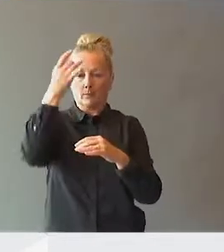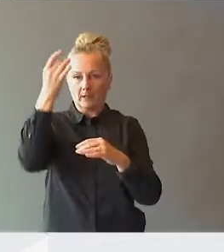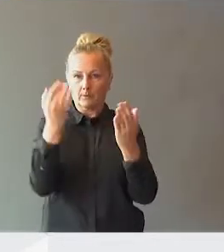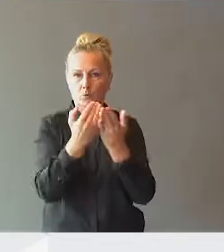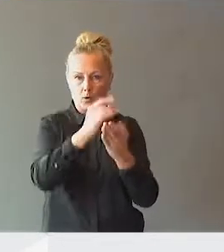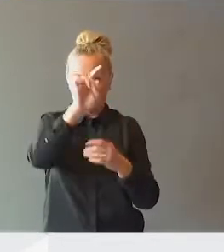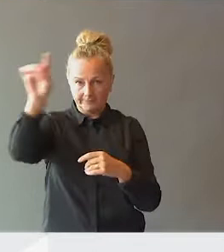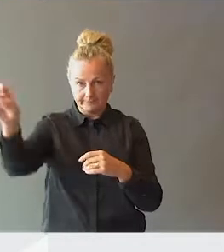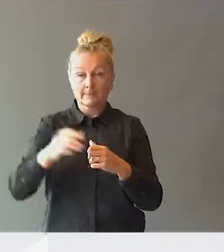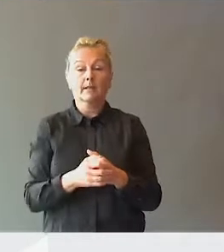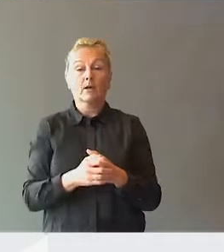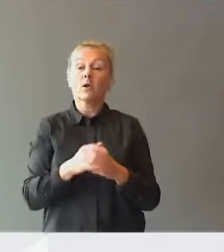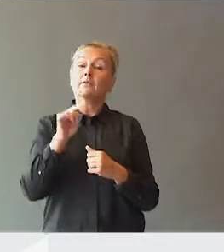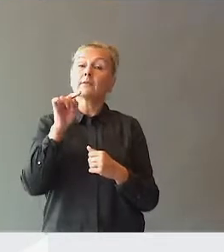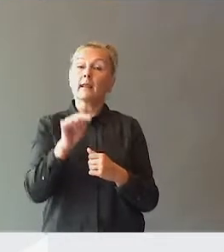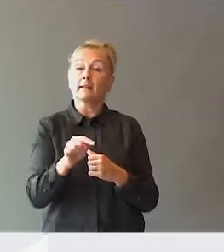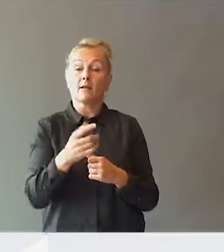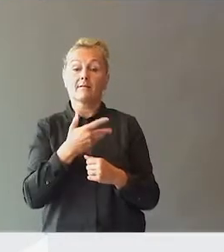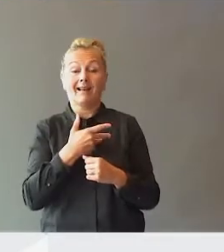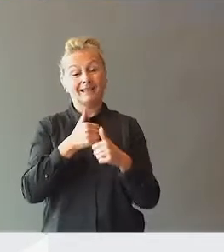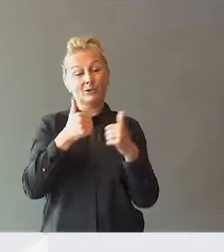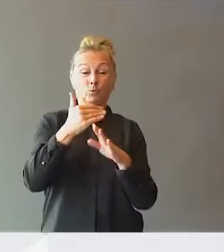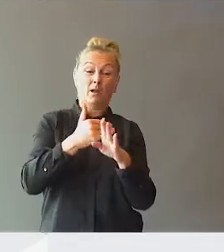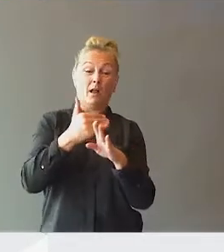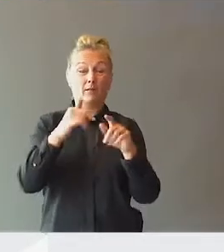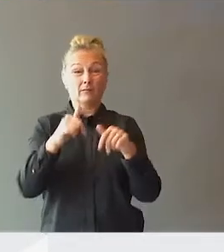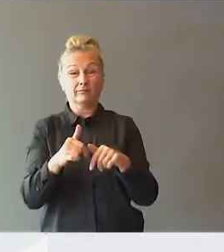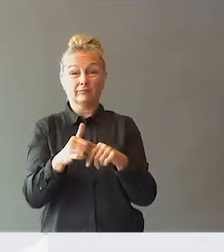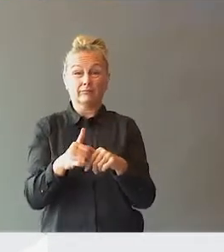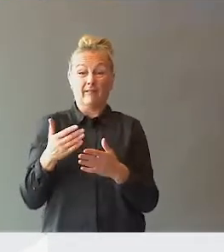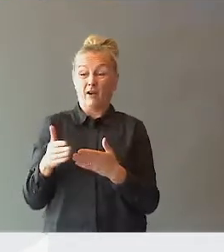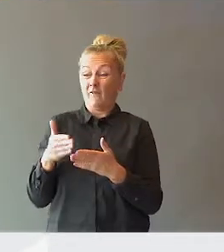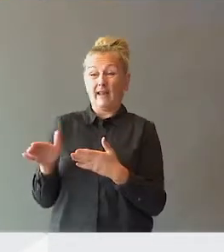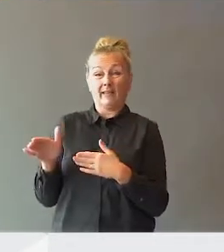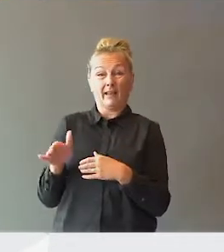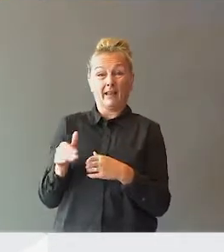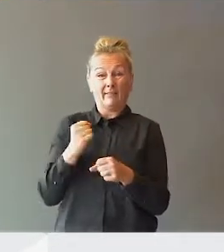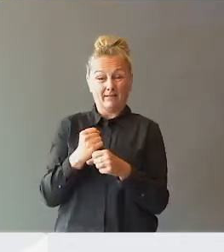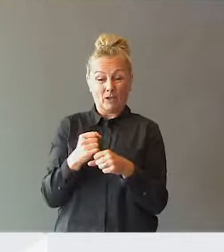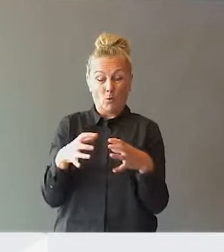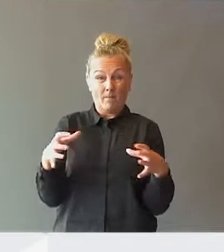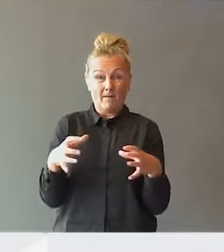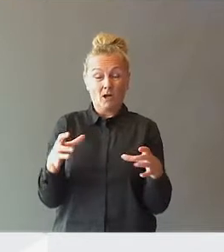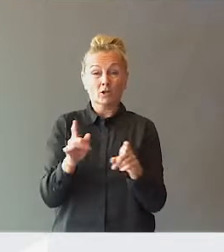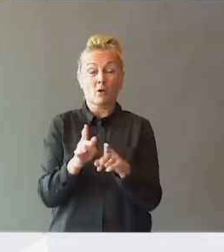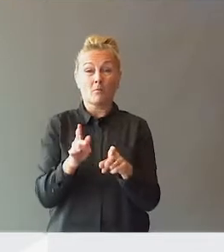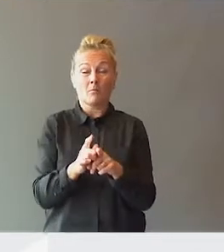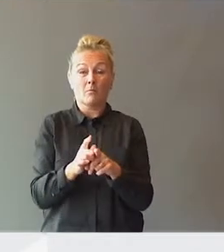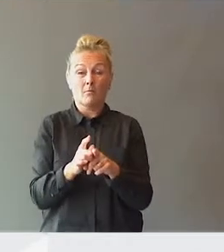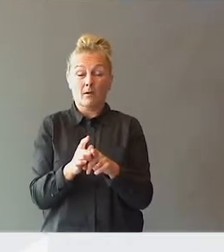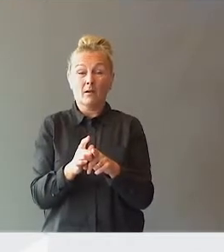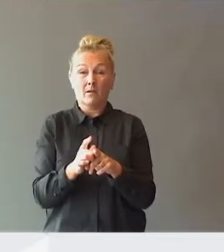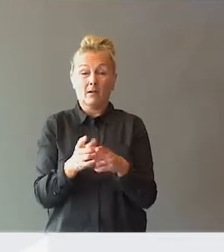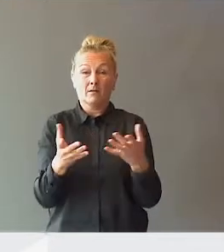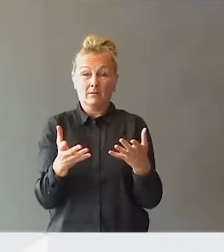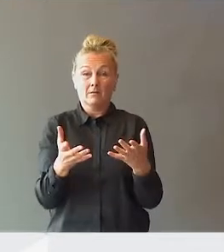på skolene. den er jo i veldig stor grad fraværende, i alle fall i et omfang, som kan være med å